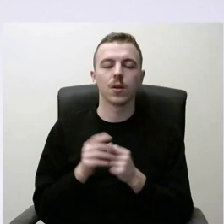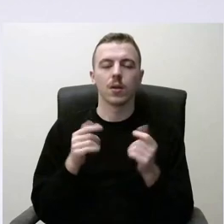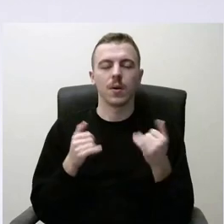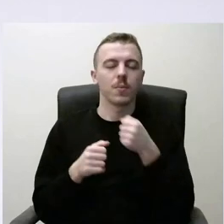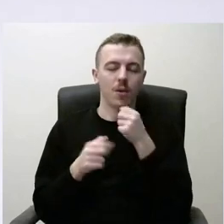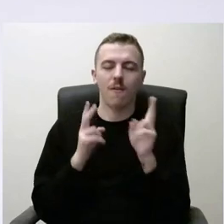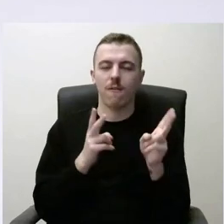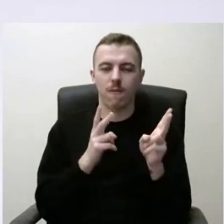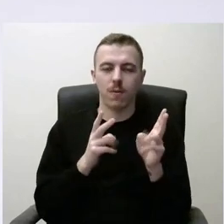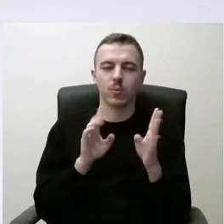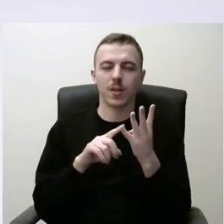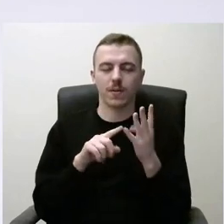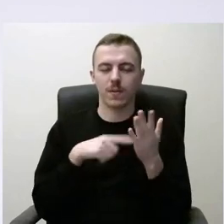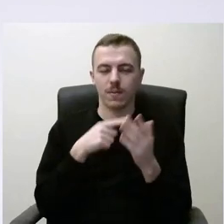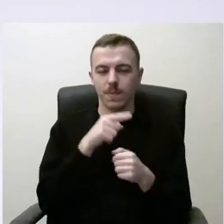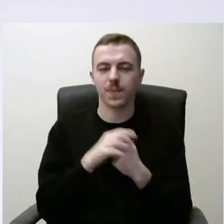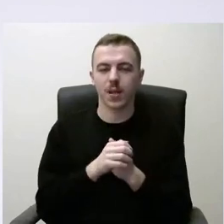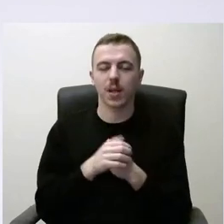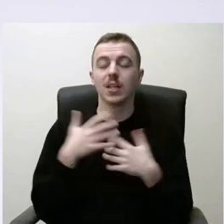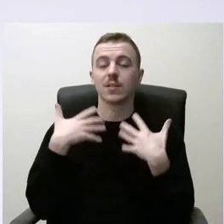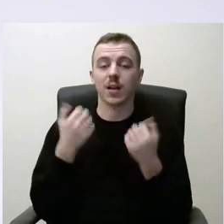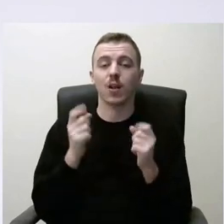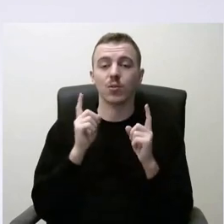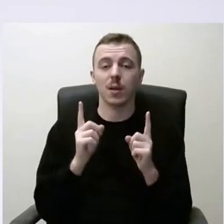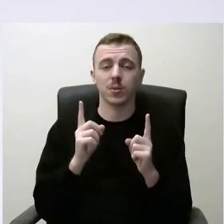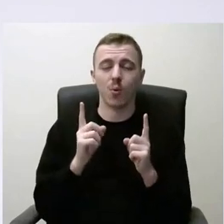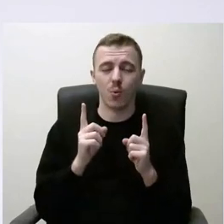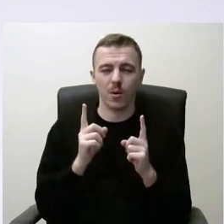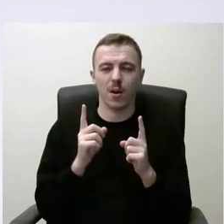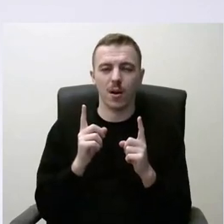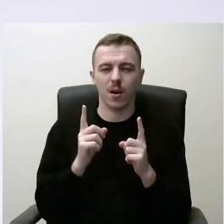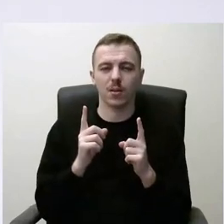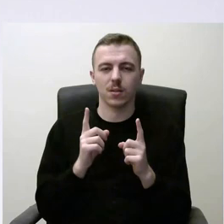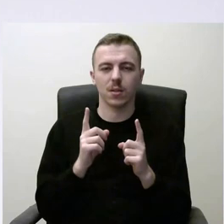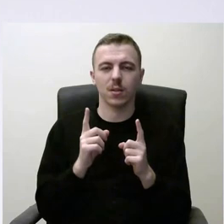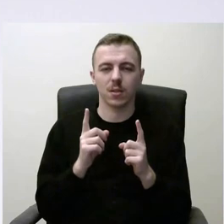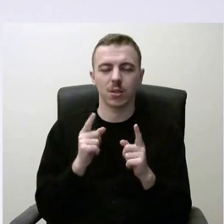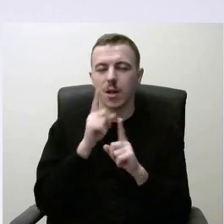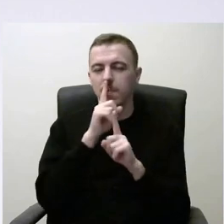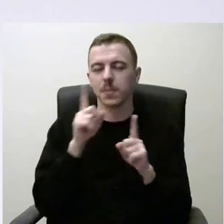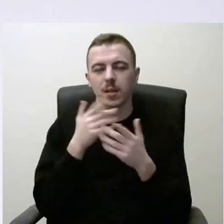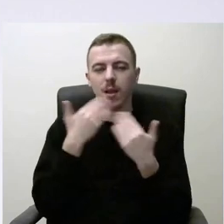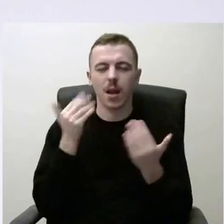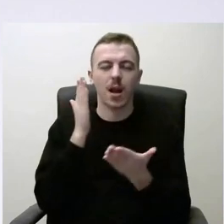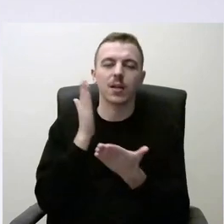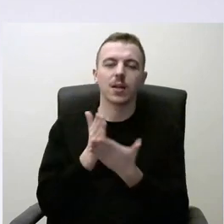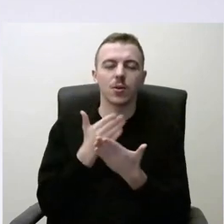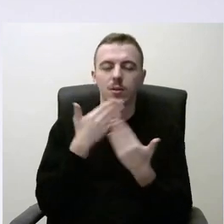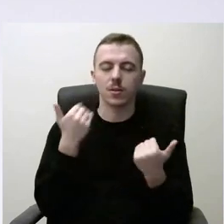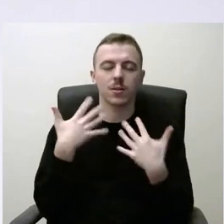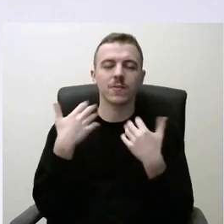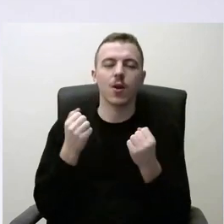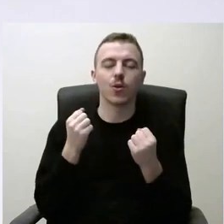mikrofoną. Sveikatos apsauga, žinoma, nėra tokia išskirtinė ar tiesioginė, sveikatos apsaugos